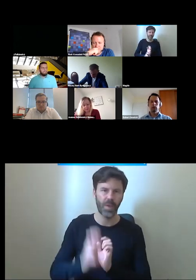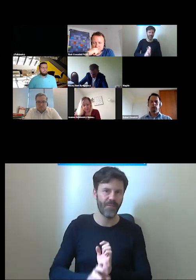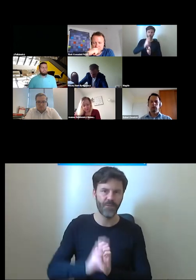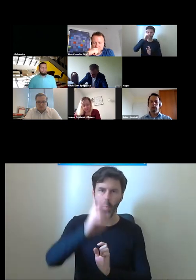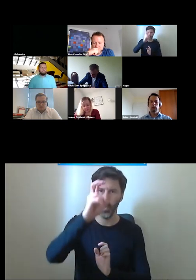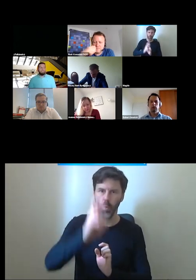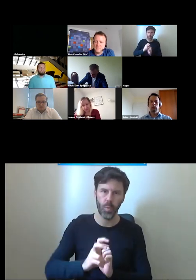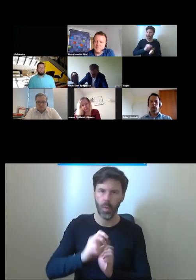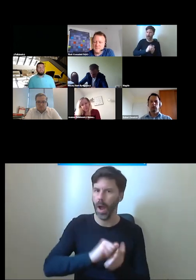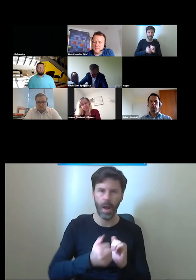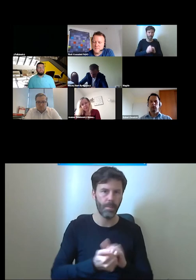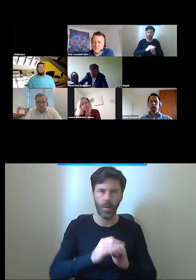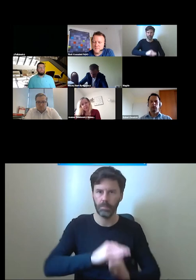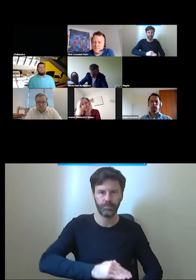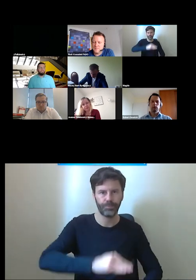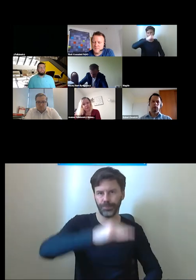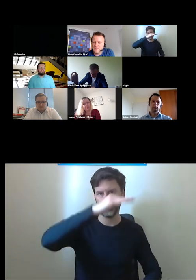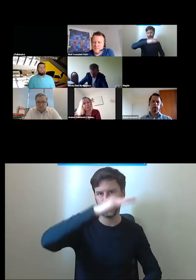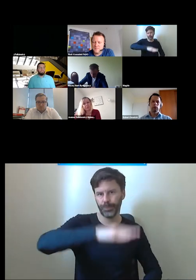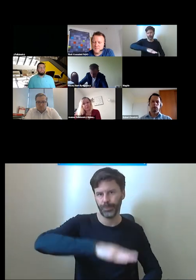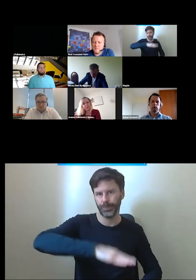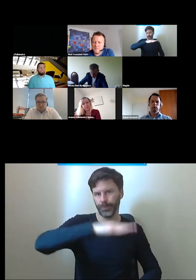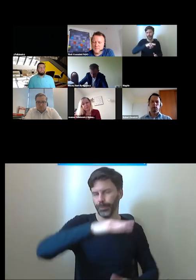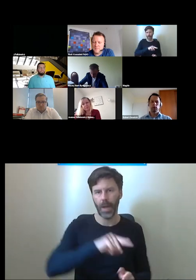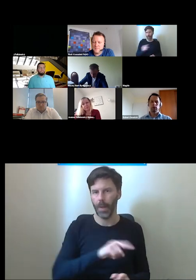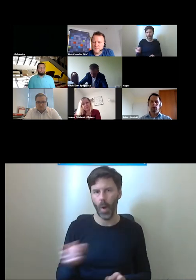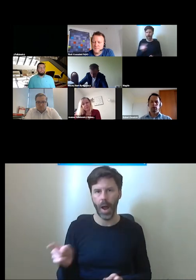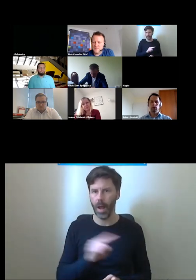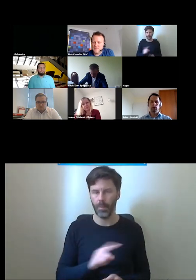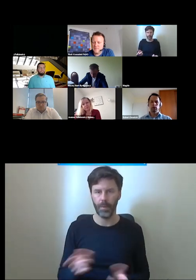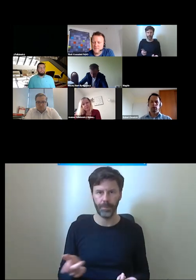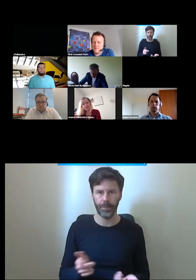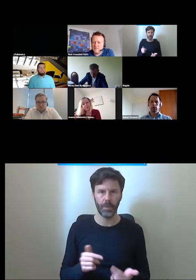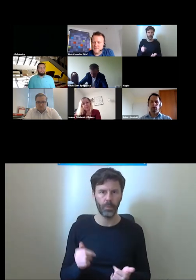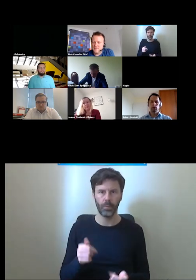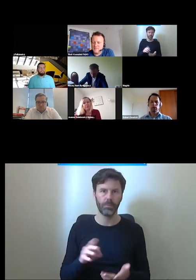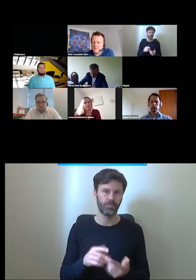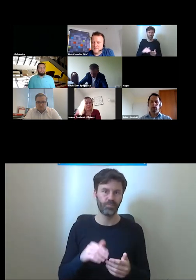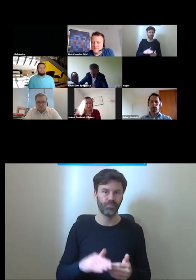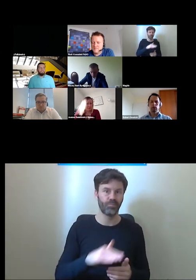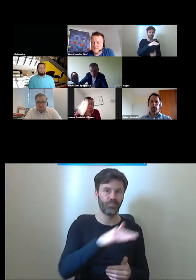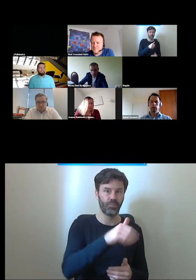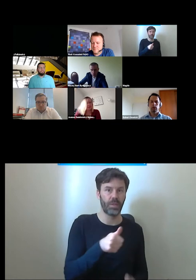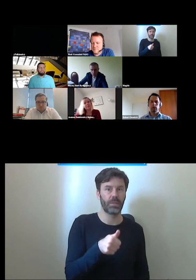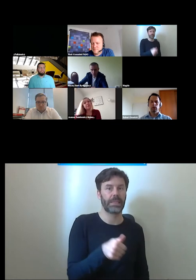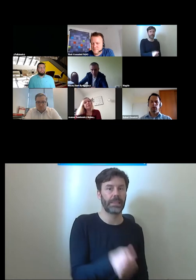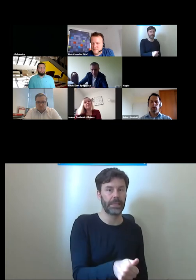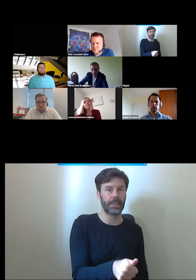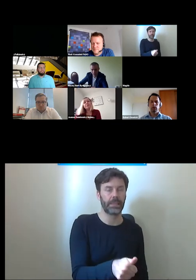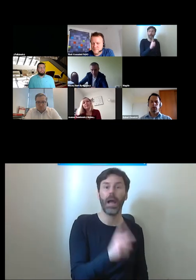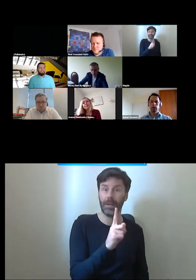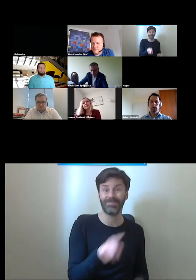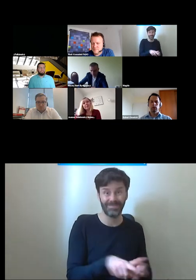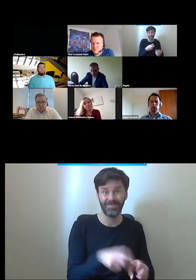pionowy bez którym trzeba przyciskać cały czas guzik to też jest problematyczne